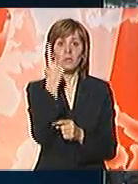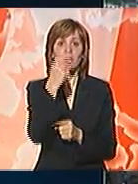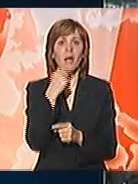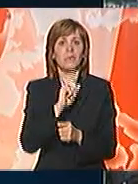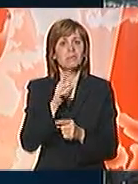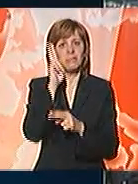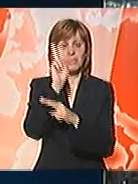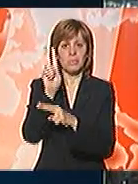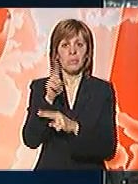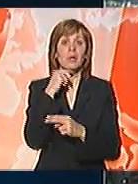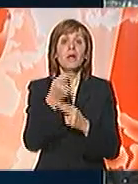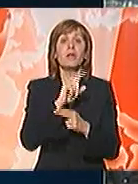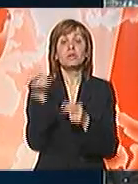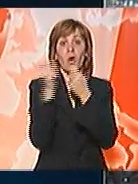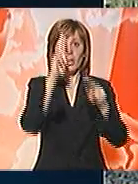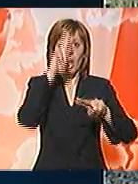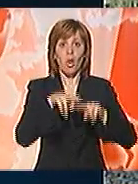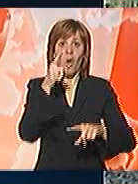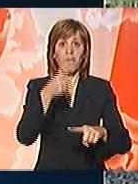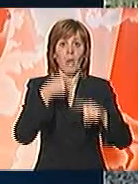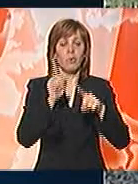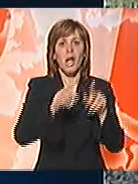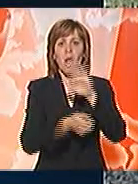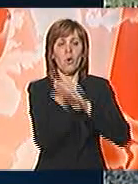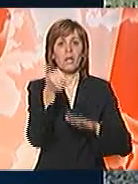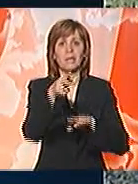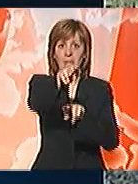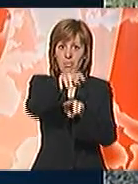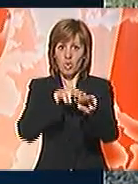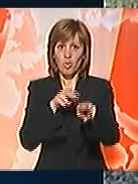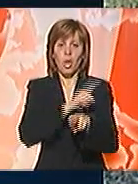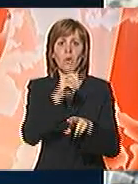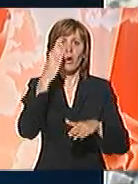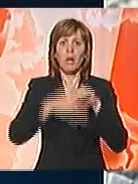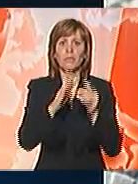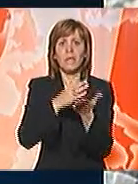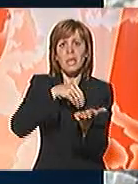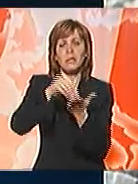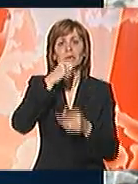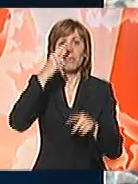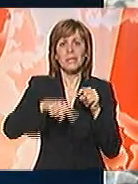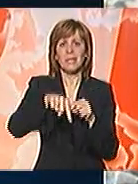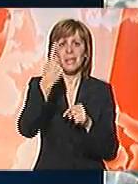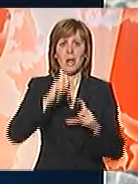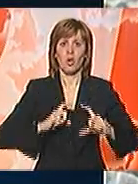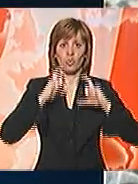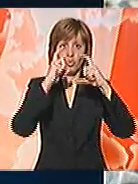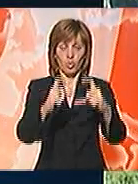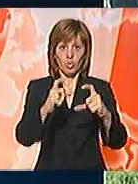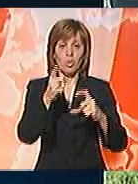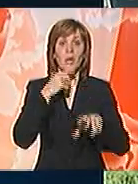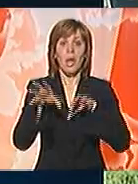iznevereni i da je doneta odluka da ovoga puta ne odlaze sa pruge sve dok im ne bude isplaćen i posljednji dinar dugovanja.